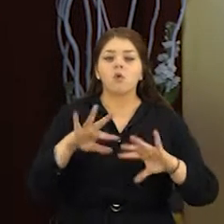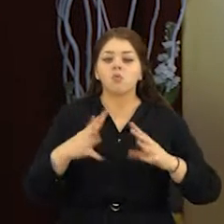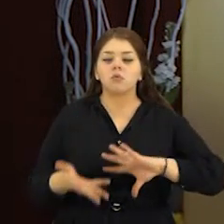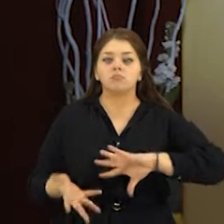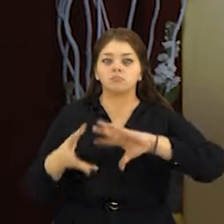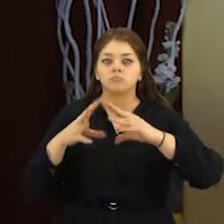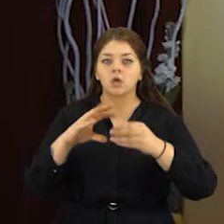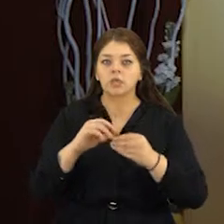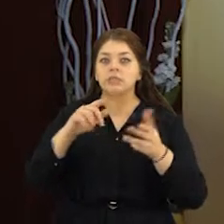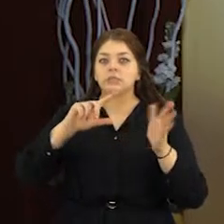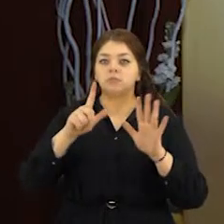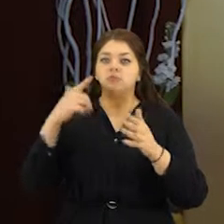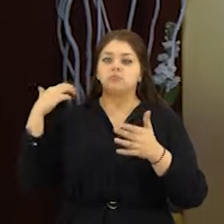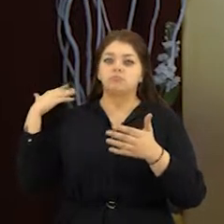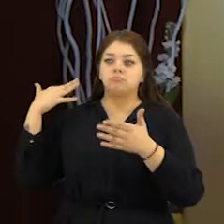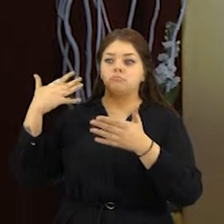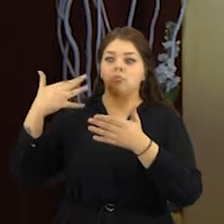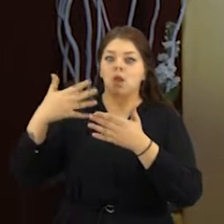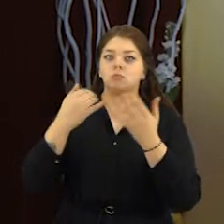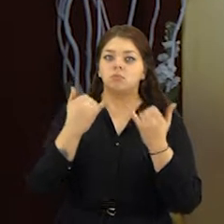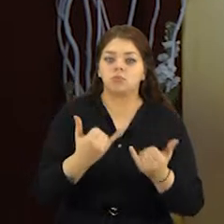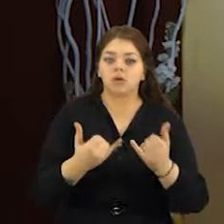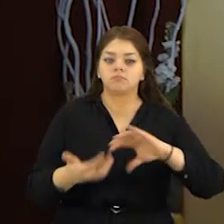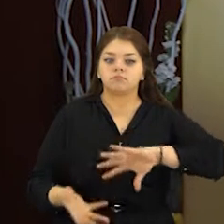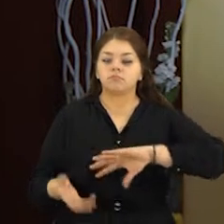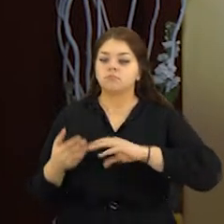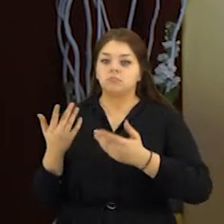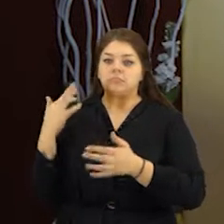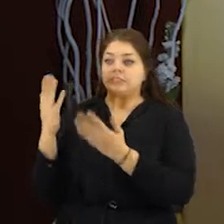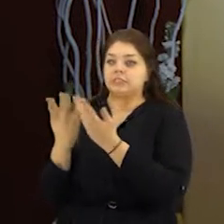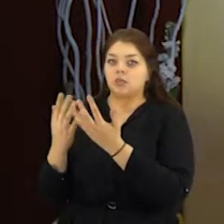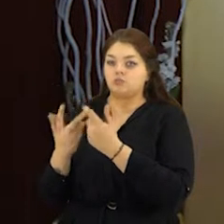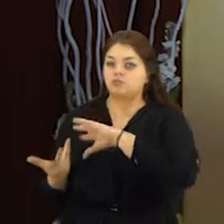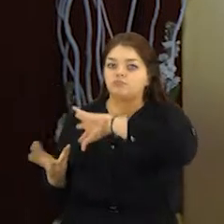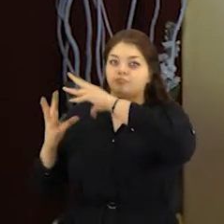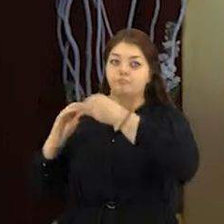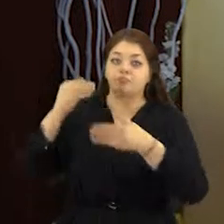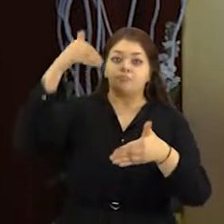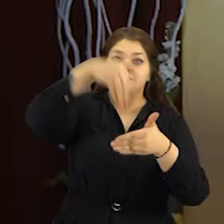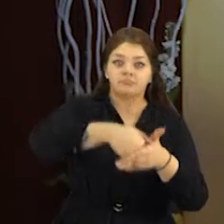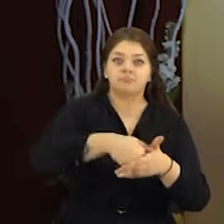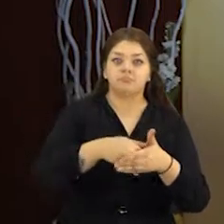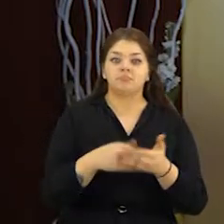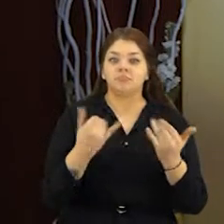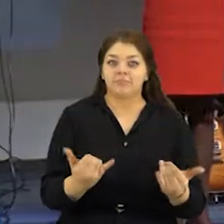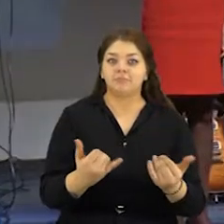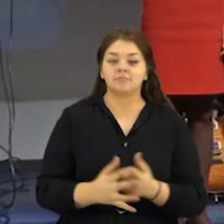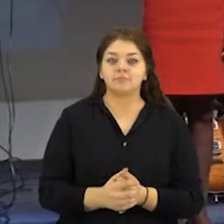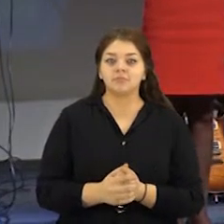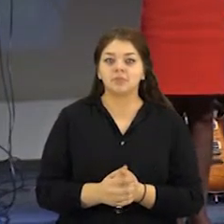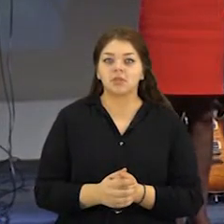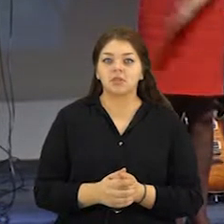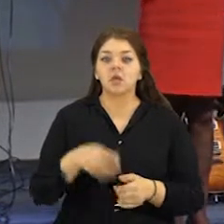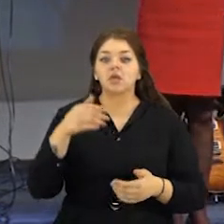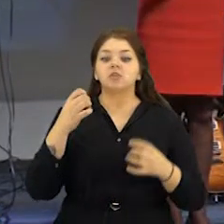sudėtume visų prieš tai buvusius septiunerių metų žinutės, tai būtų šiandieninis rezultatas. Šių